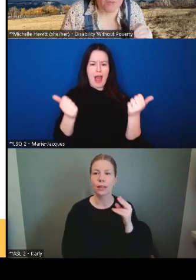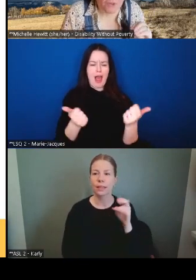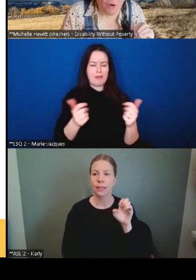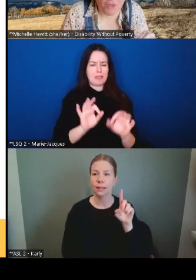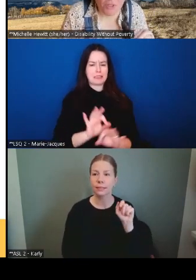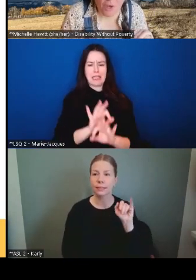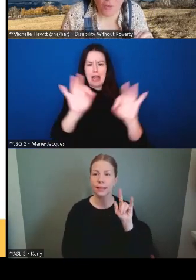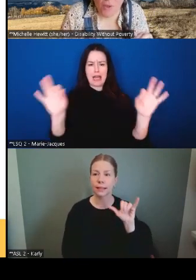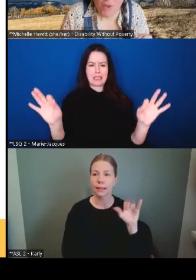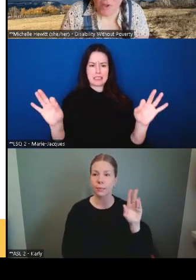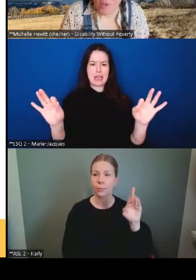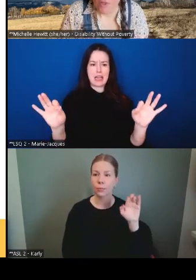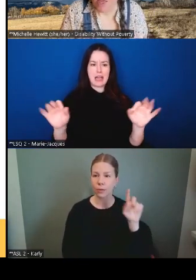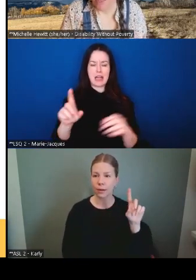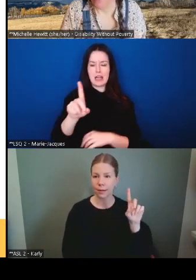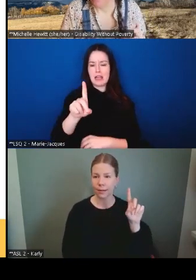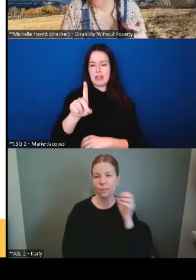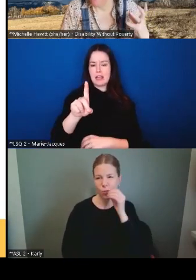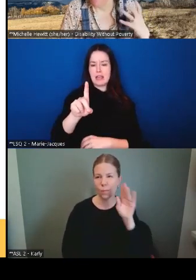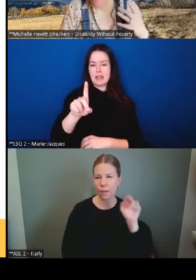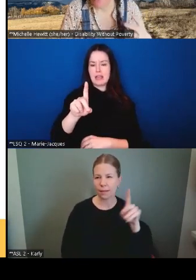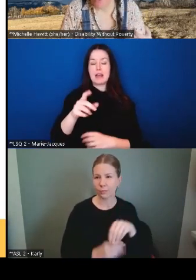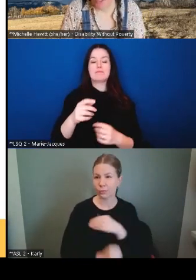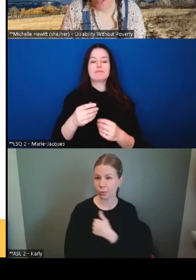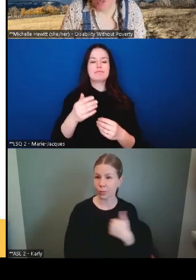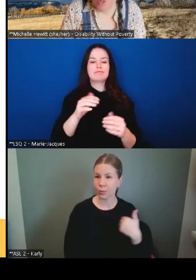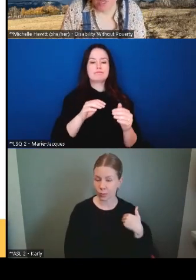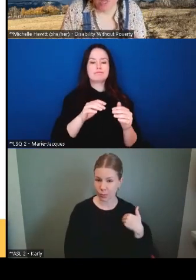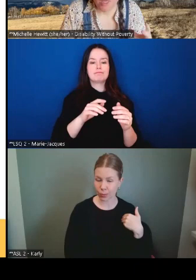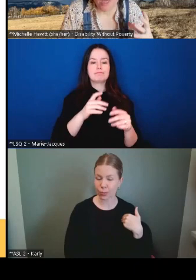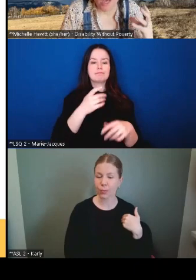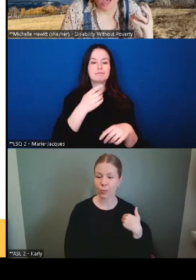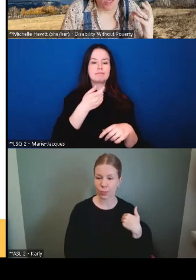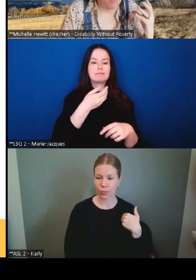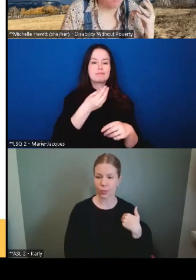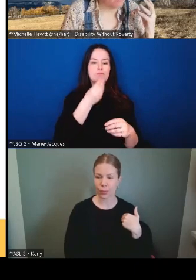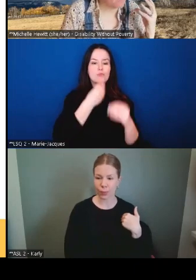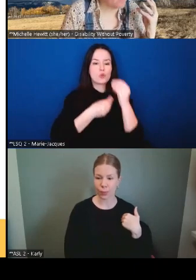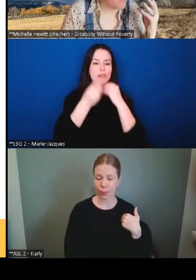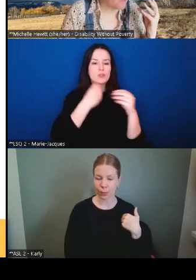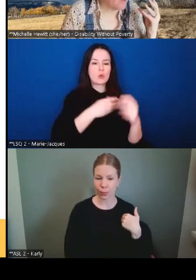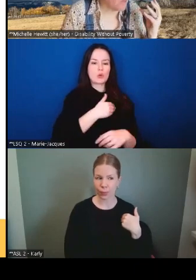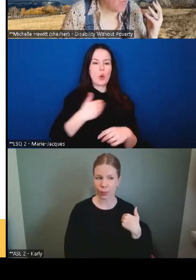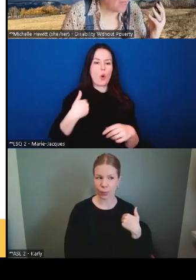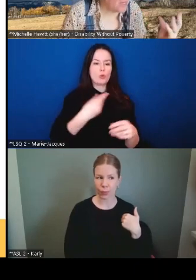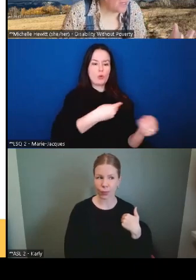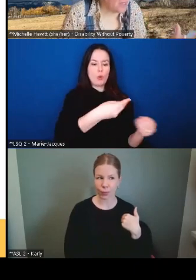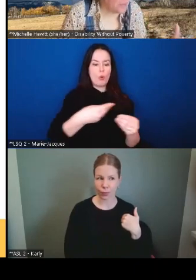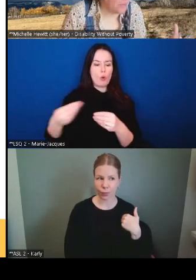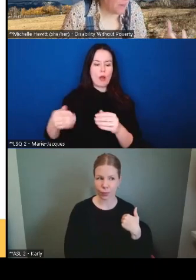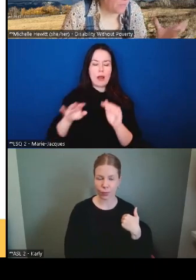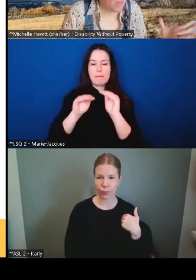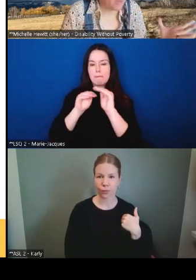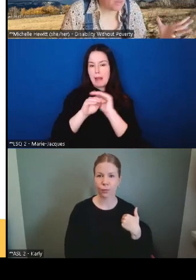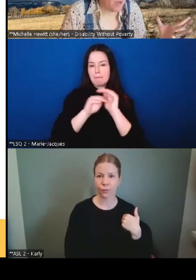The Daily Bread, la banque alimentaire The Daily Bread à Toronto a commandité